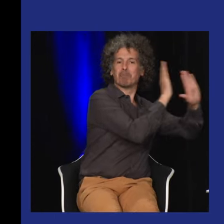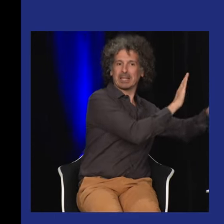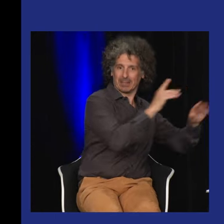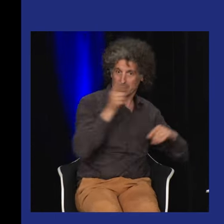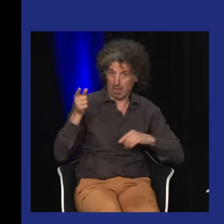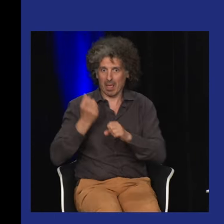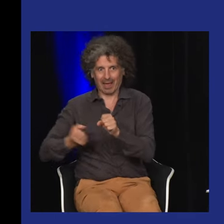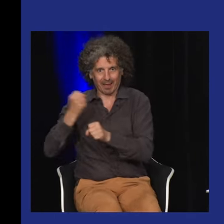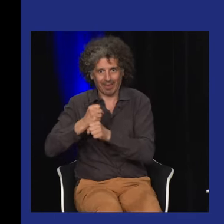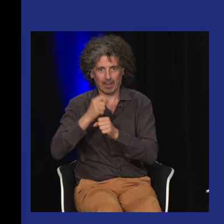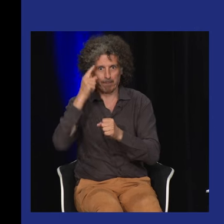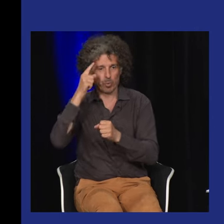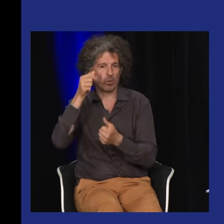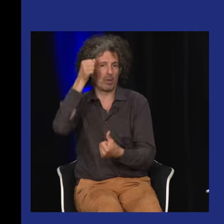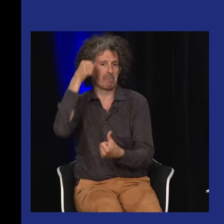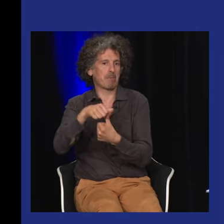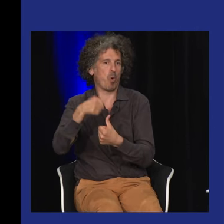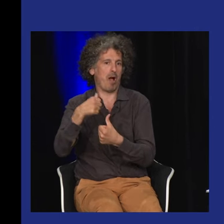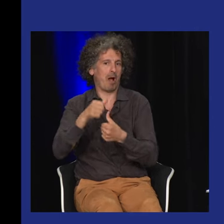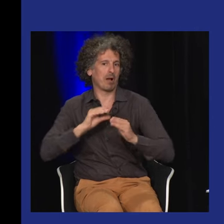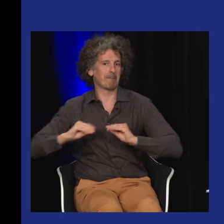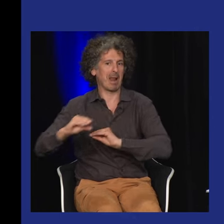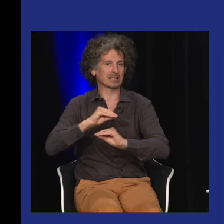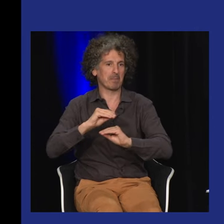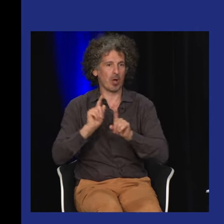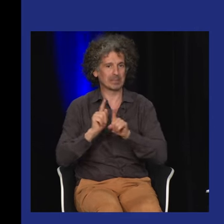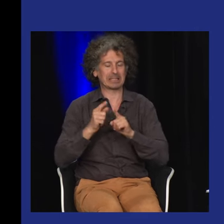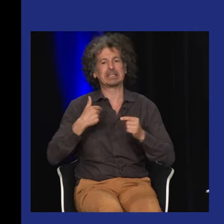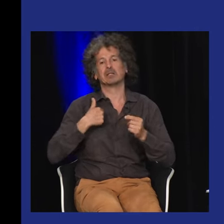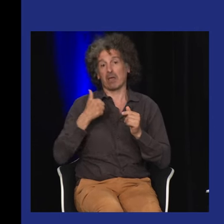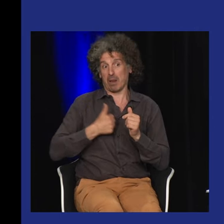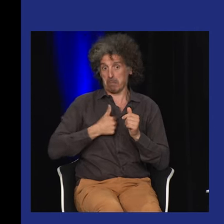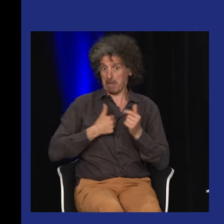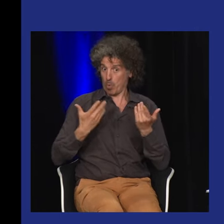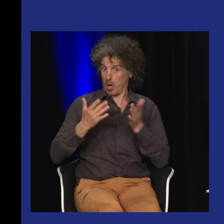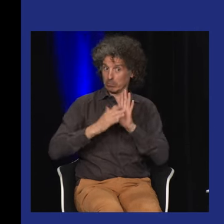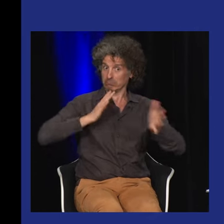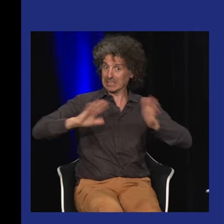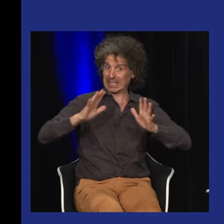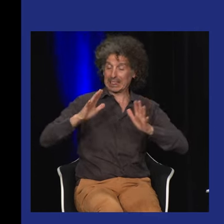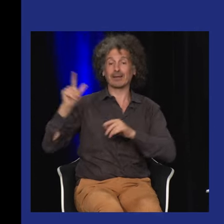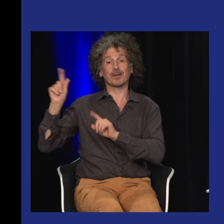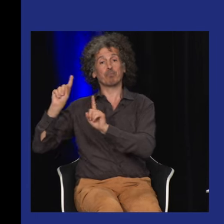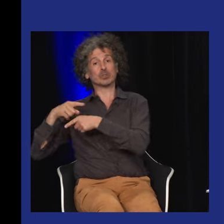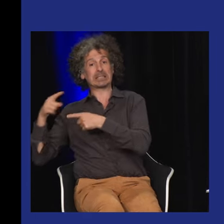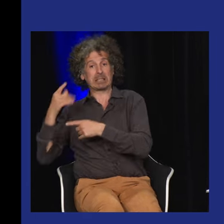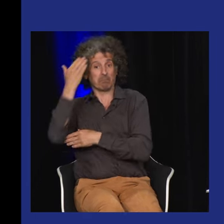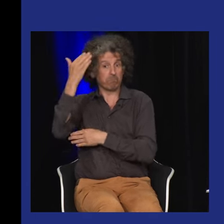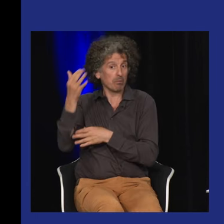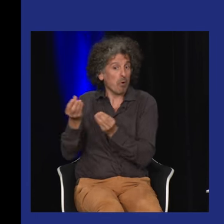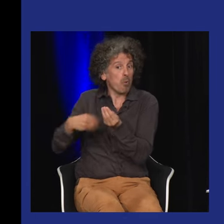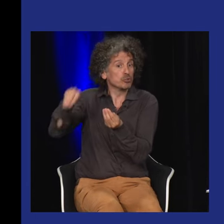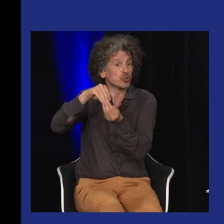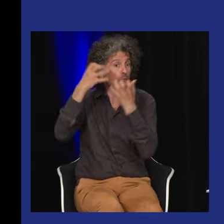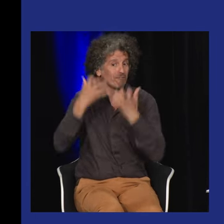et ça n'a rien à voir avec un texte qu'on peut avoir chez un chanteur entendant et en fait elle présente